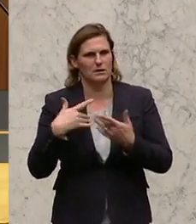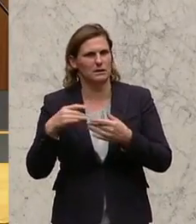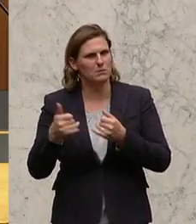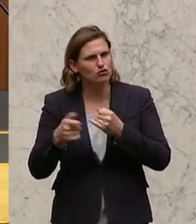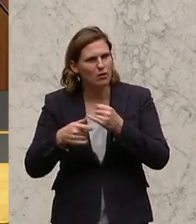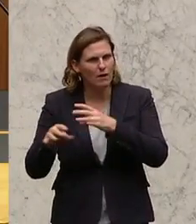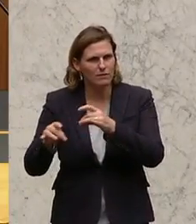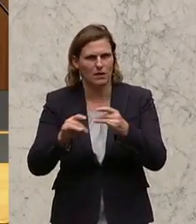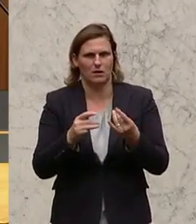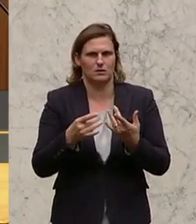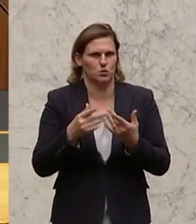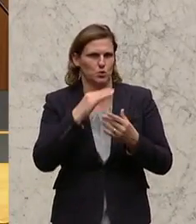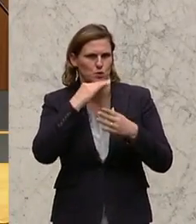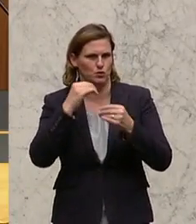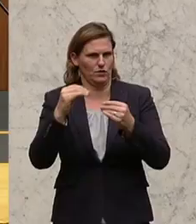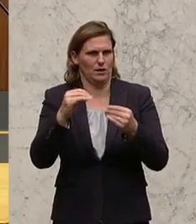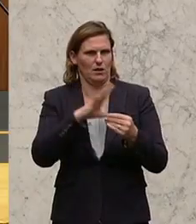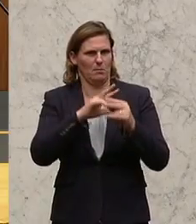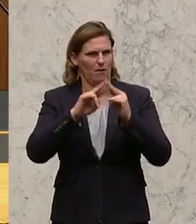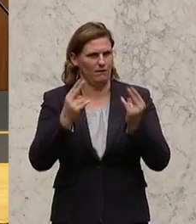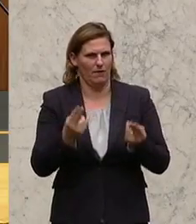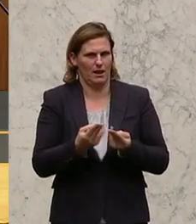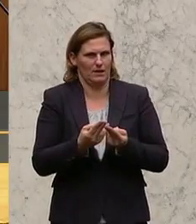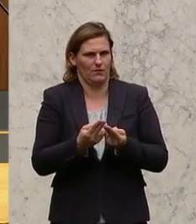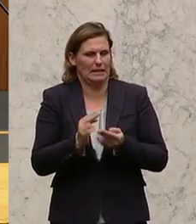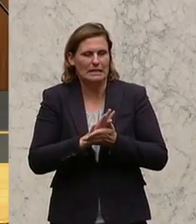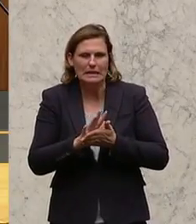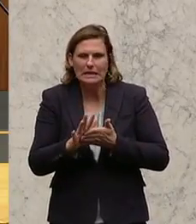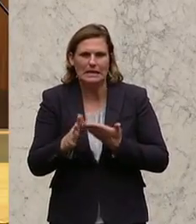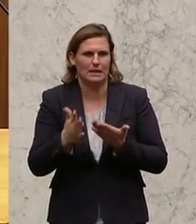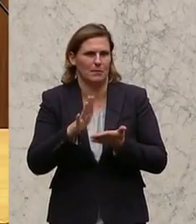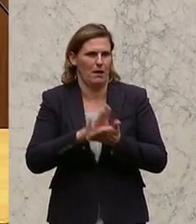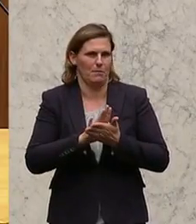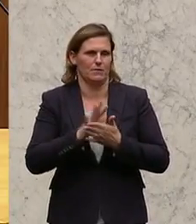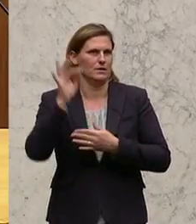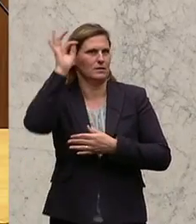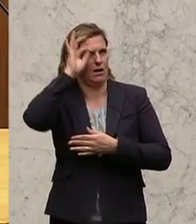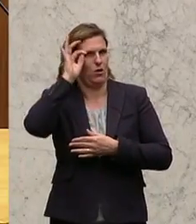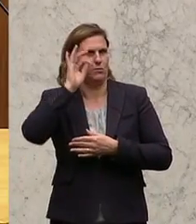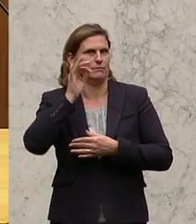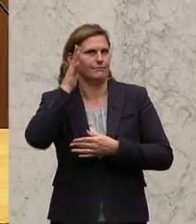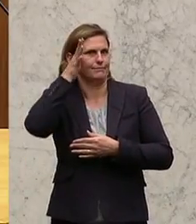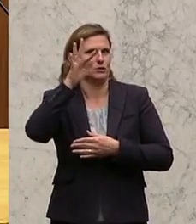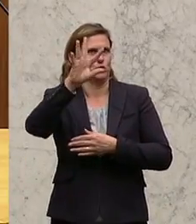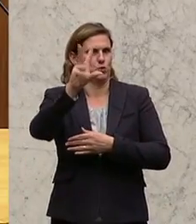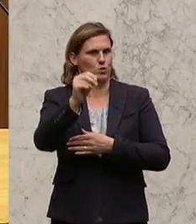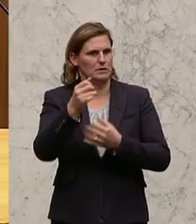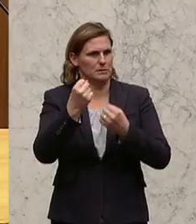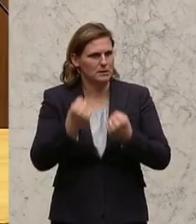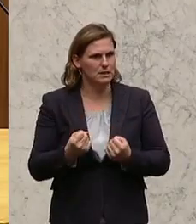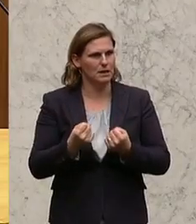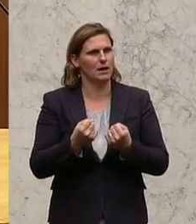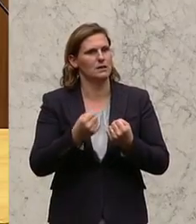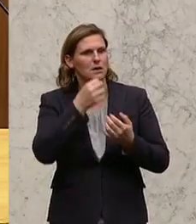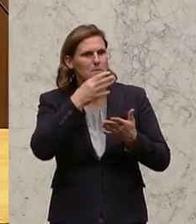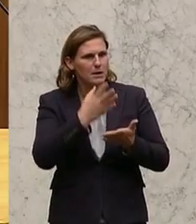eine Welt ohne Verbrechen, eine Welt ohne Straftaten wird wohl eine Utopie bleiben. Umso erfreulicher ist der Sicherheitsbericht 2015, der in seinem